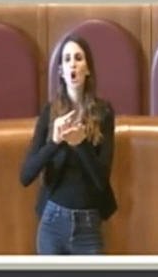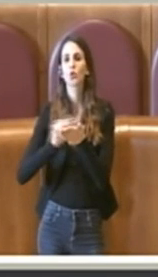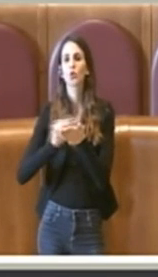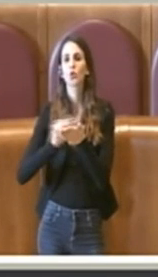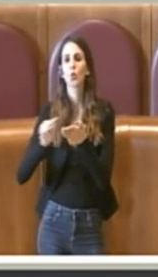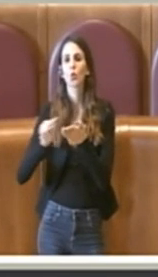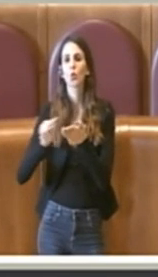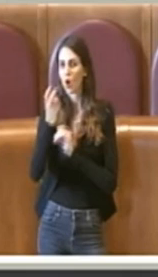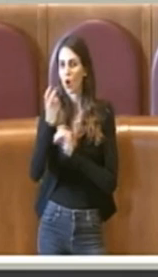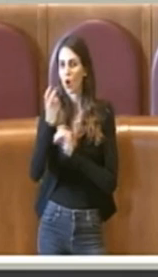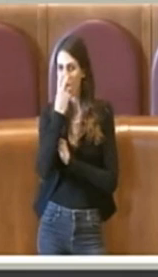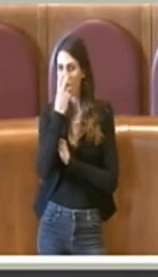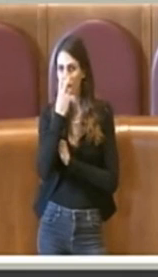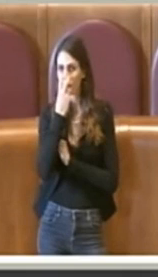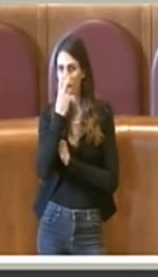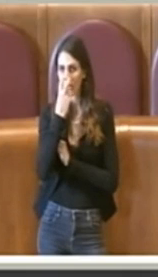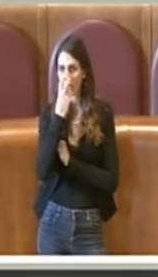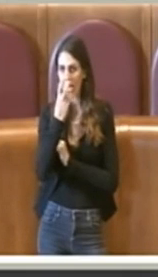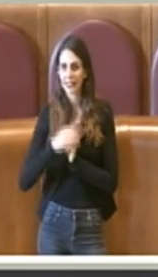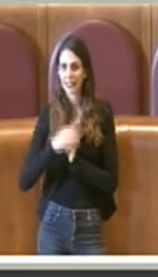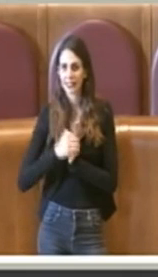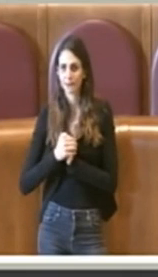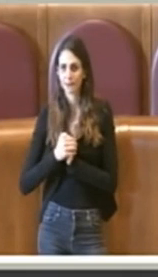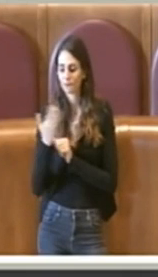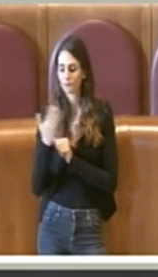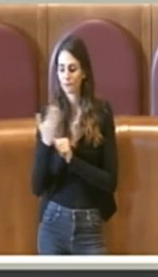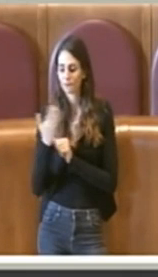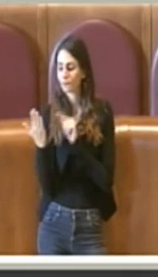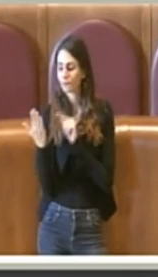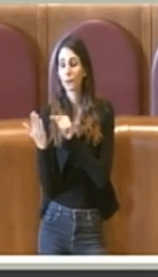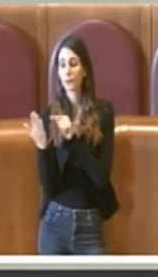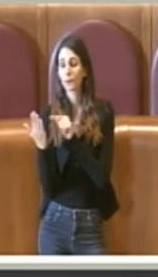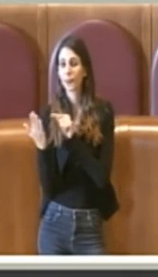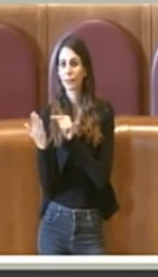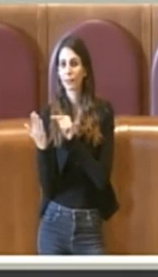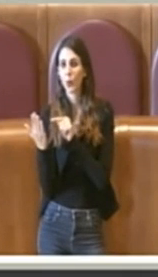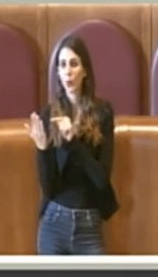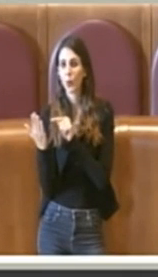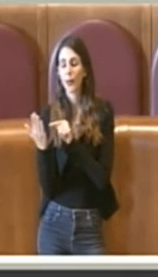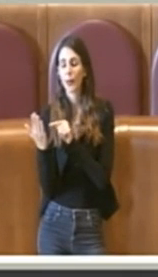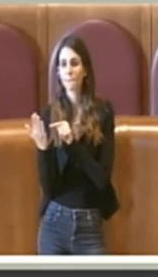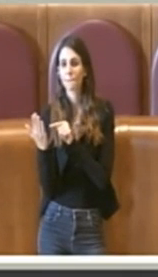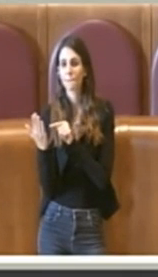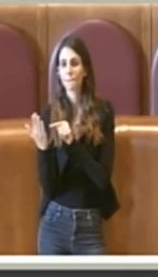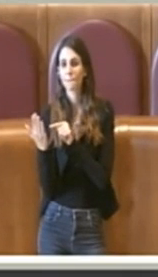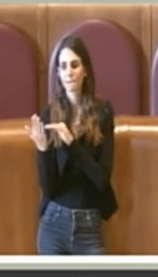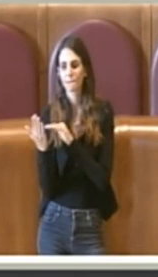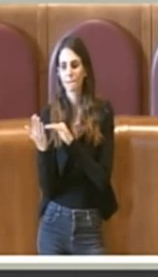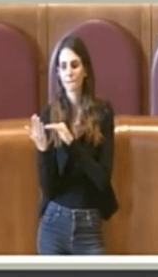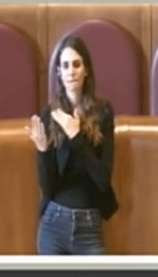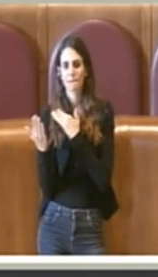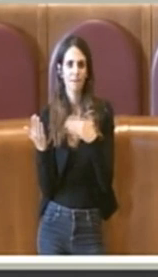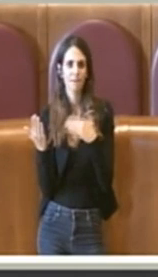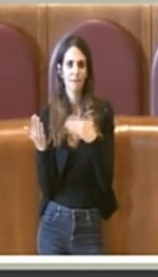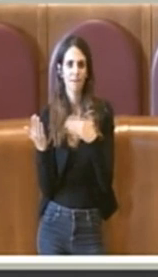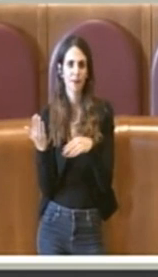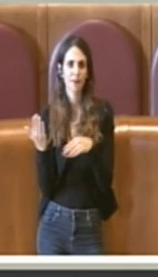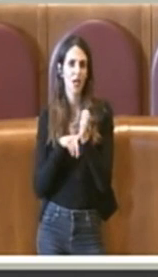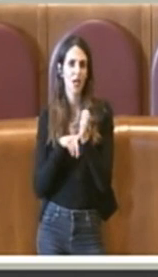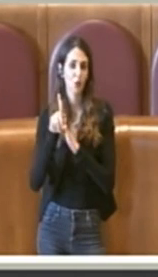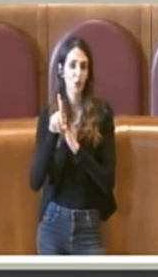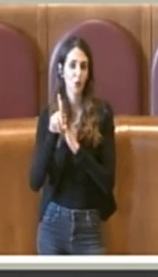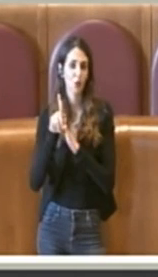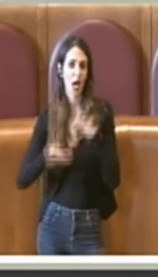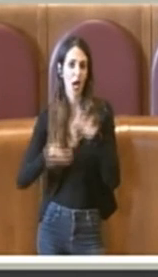dei membri del Consorzio e da quella nota scaturirono ulteriori dubbi.